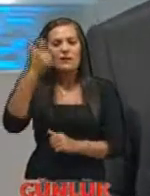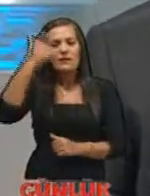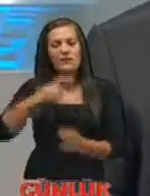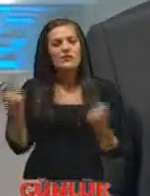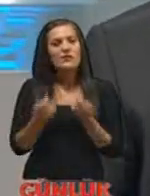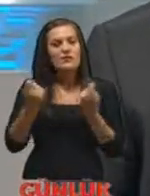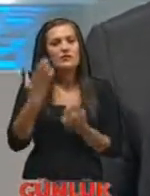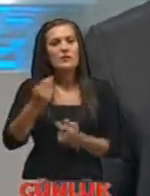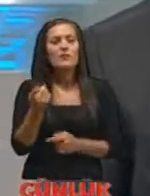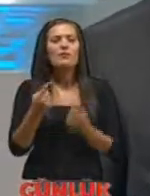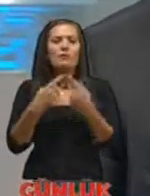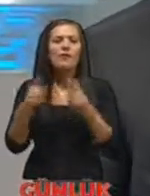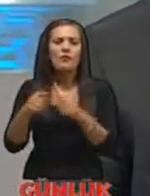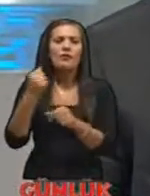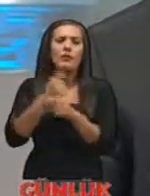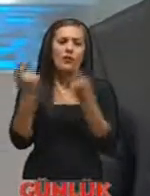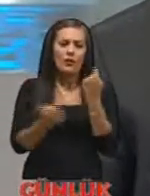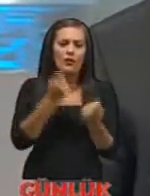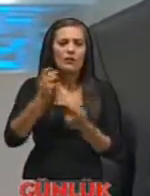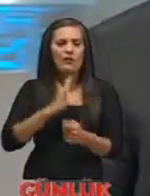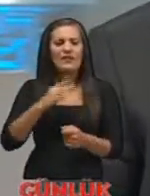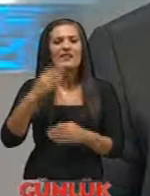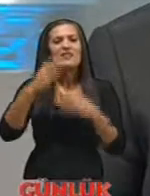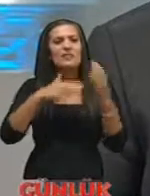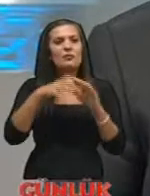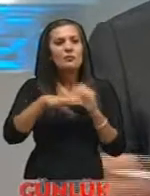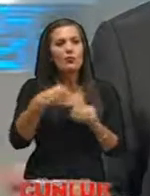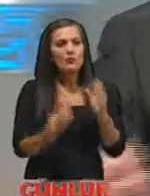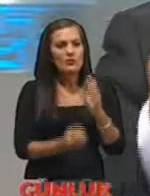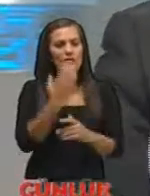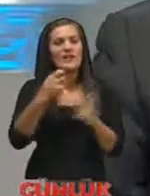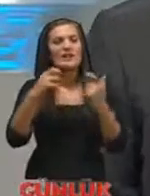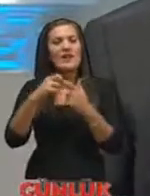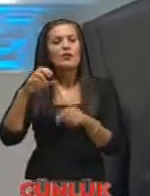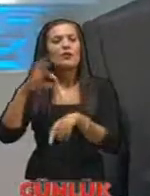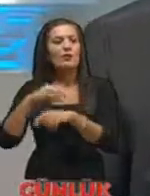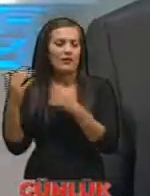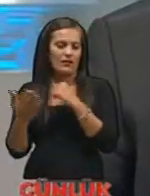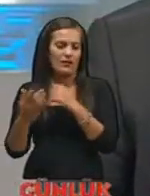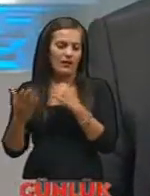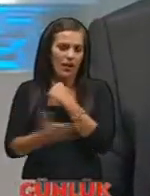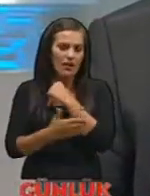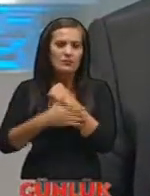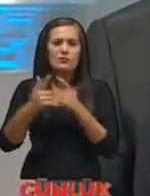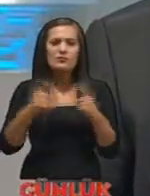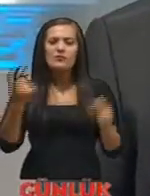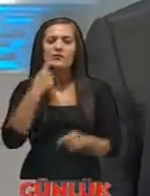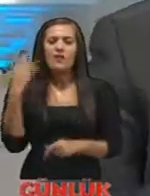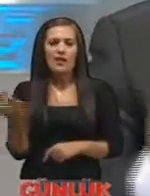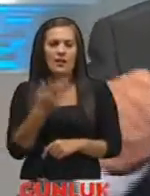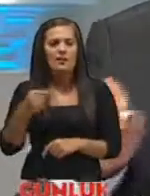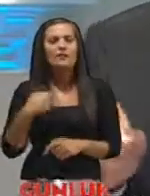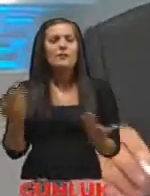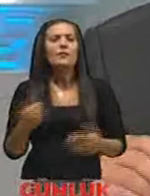Değişik görevlerim var İşte İnşaat Meclisi Bölümünün kurucusu 21 yıldır Rektör Yardımcısı uzun yıllardır Ama tabii ki